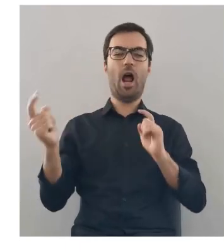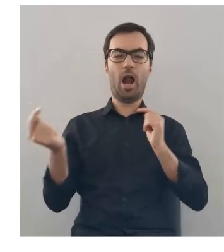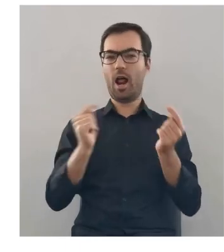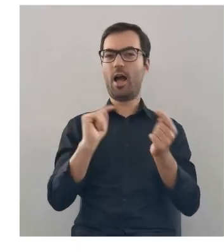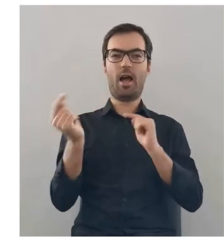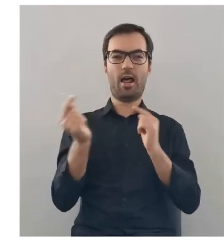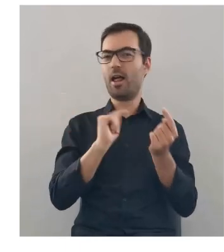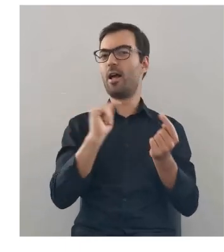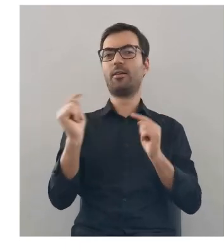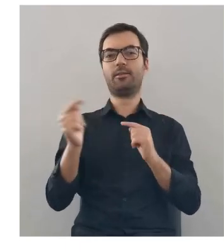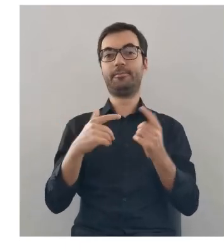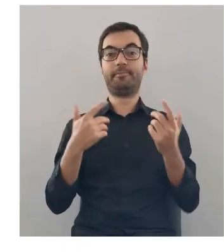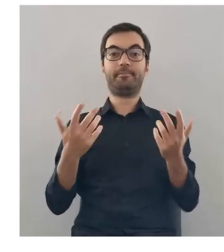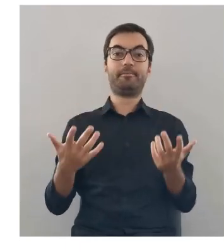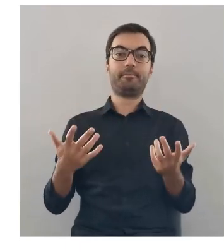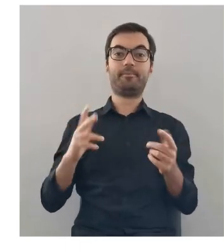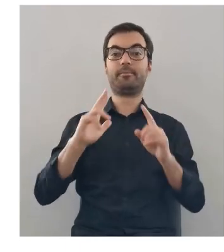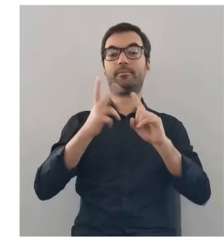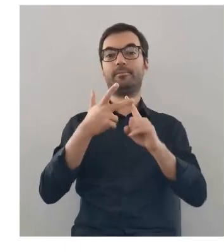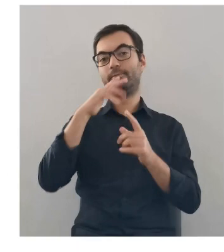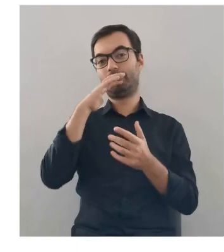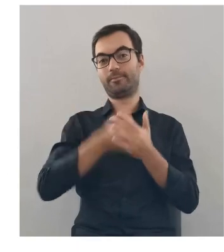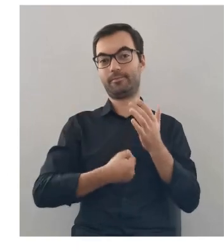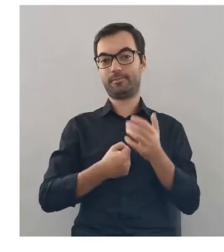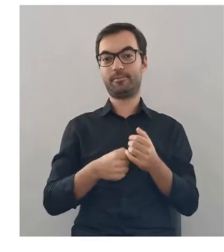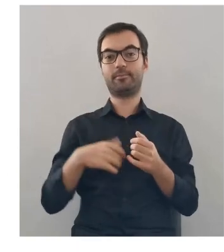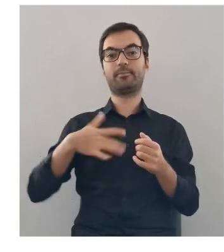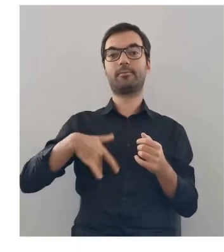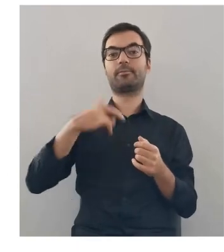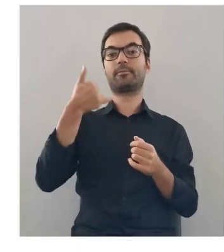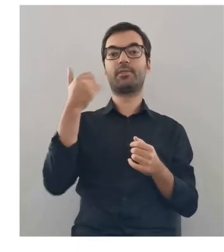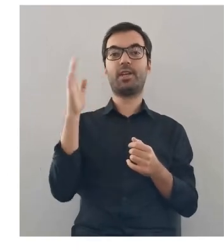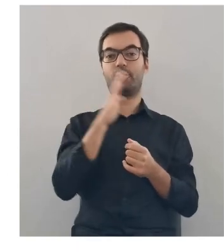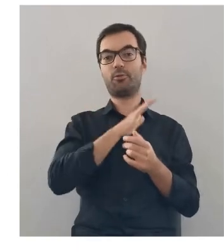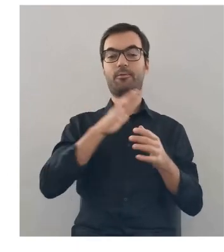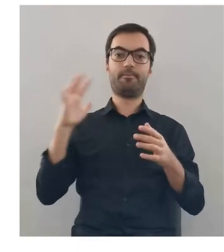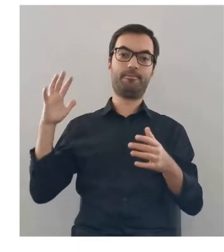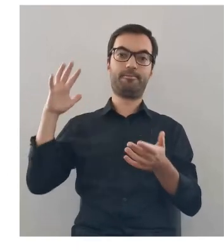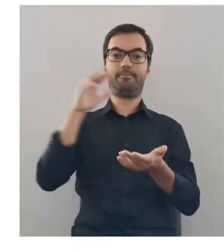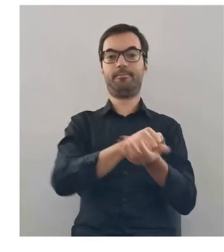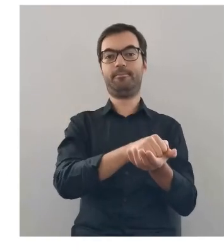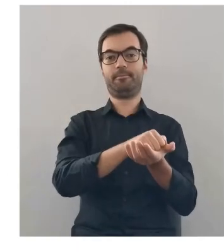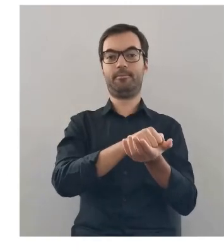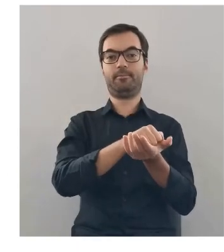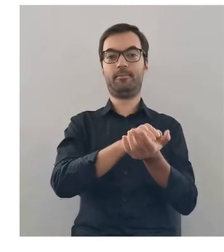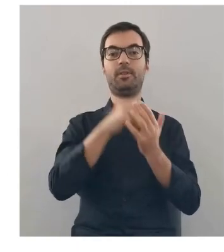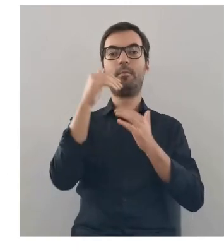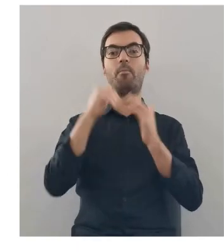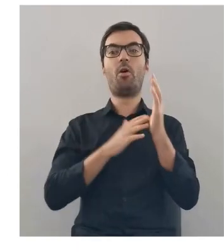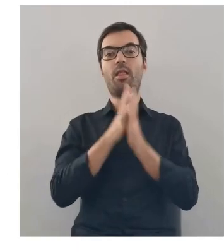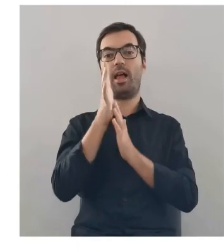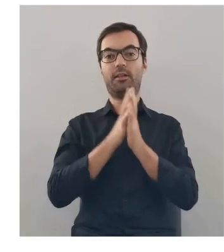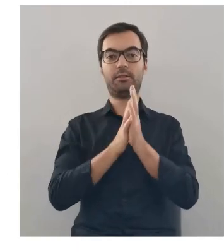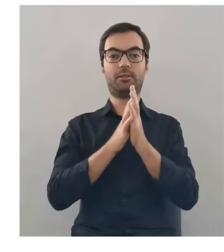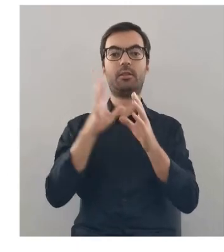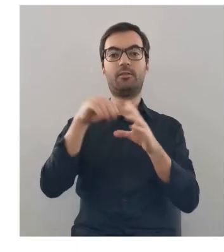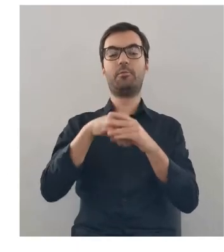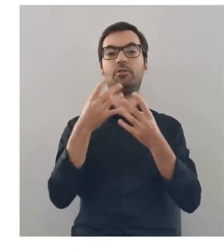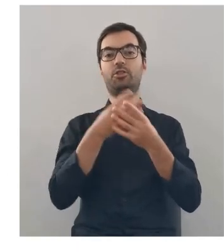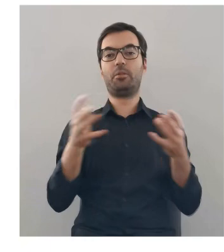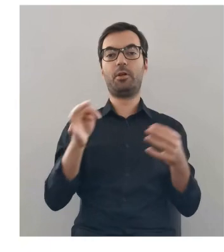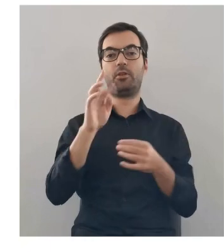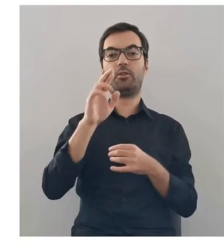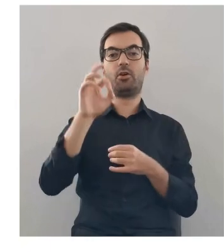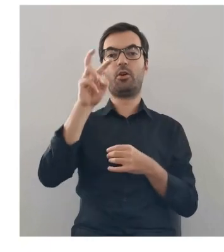kłócili, tak się kłócili, że trzeci skorzystał. I książe Janusz zajął wtedy Podlasię z